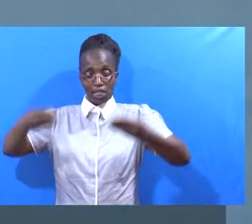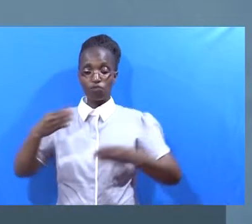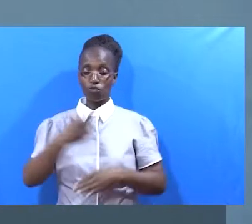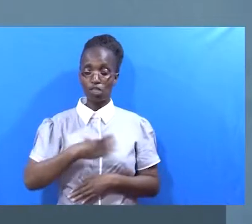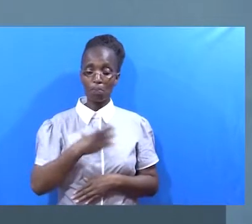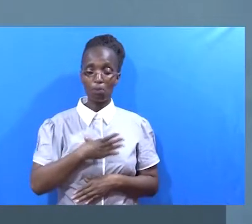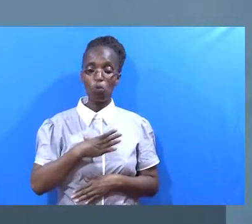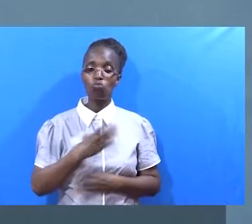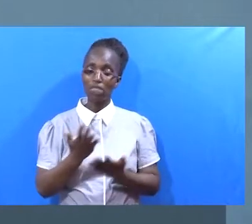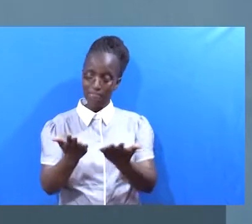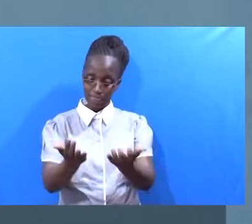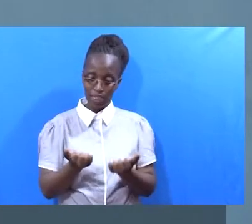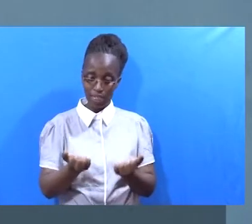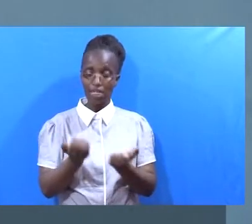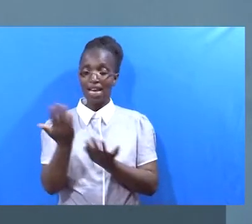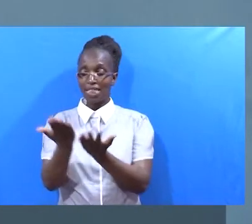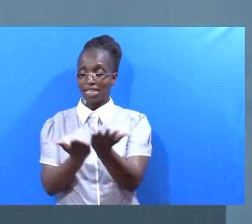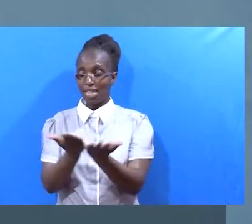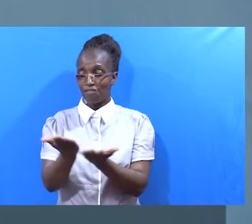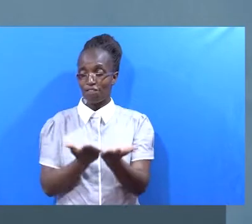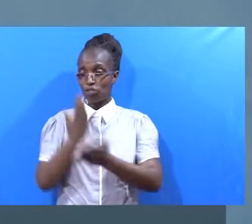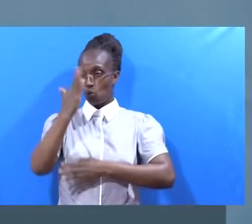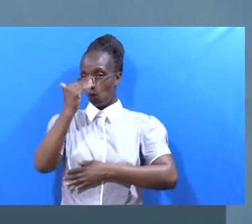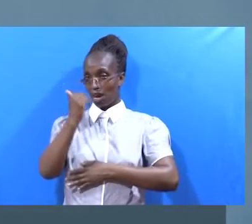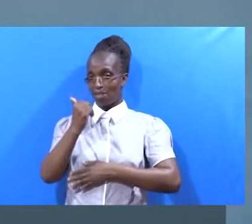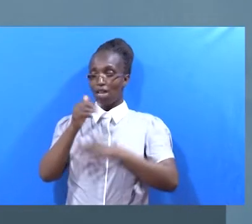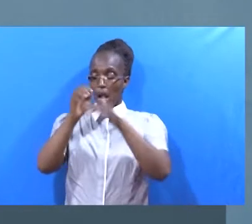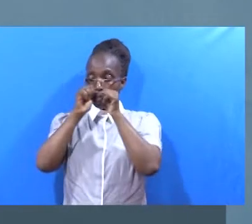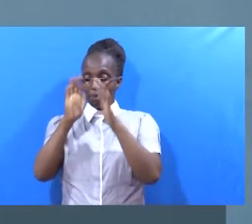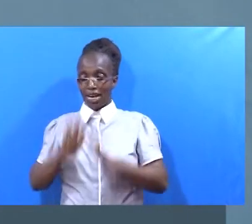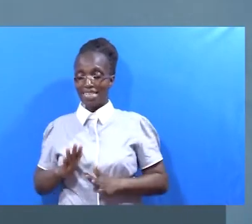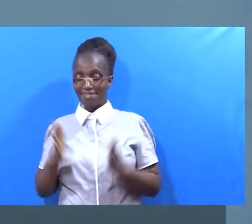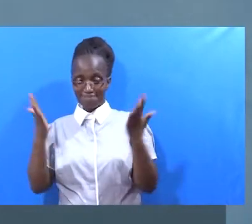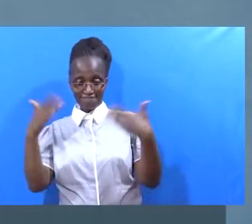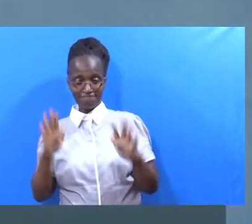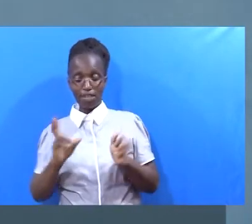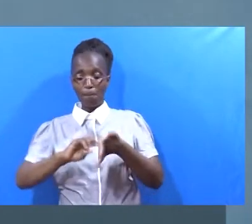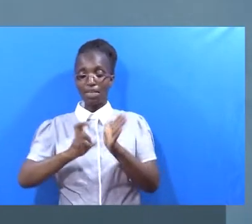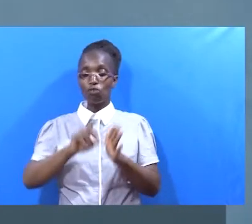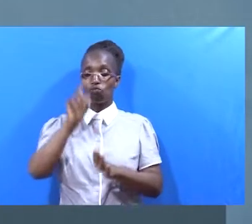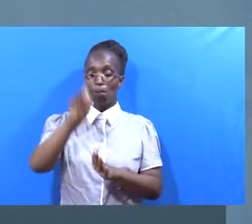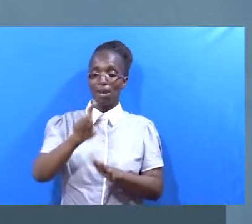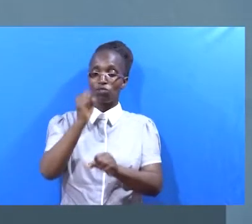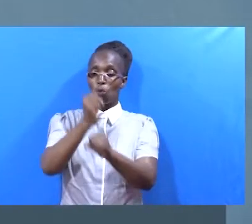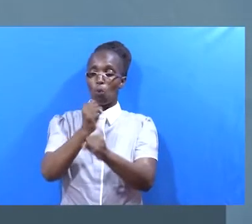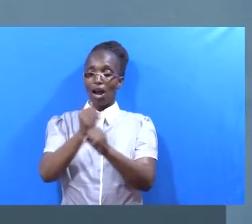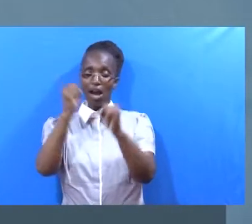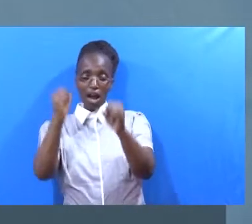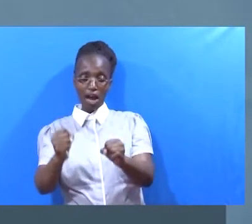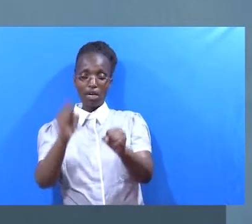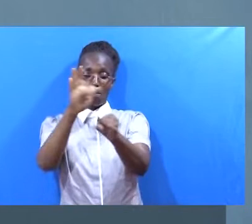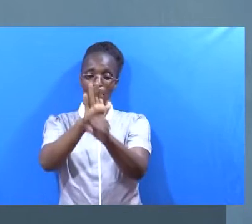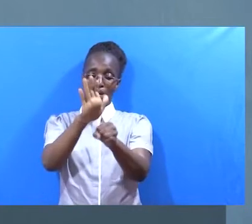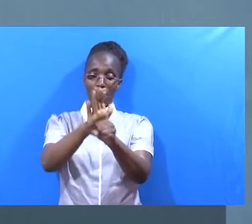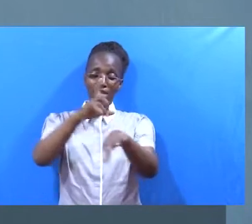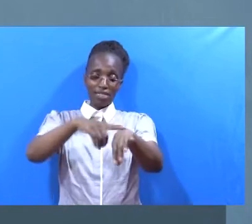ambo Wanaitaji uduma yetu Tuheri Tumebarikiwa Kwa hivyo tujibidiishe Mara